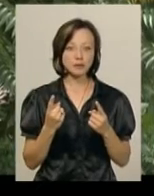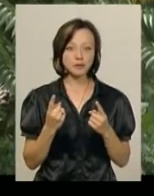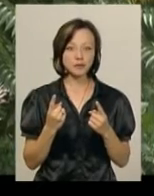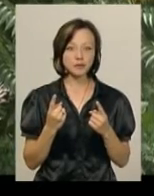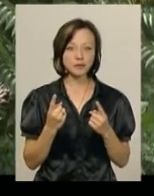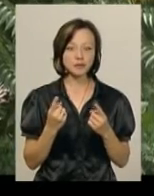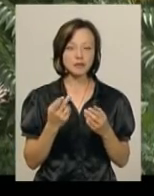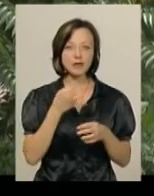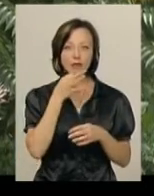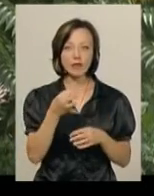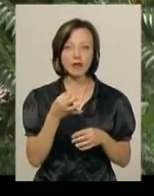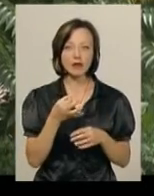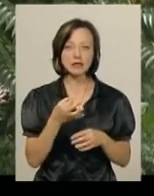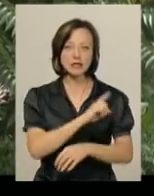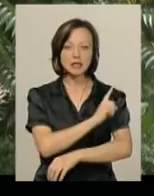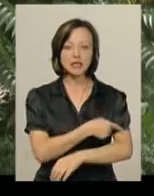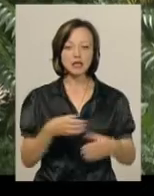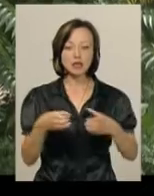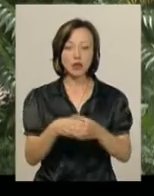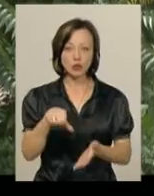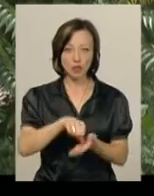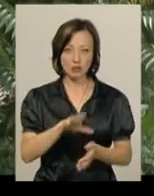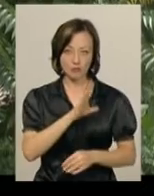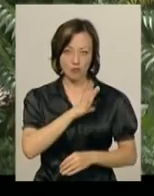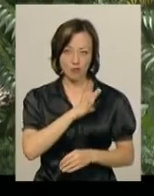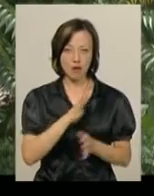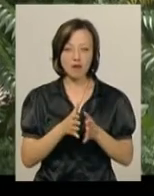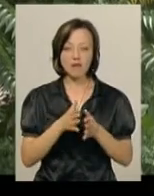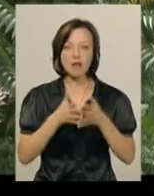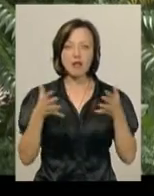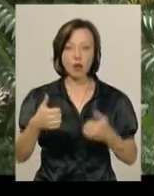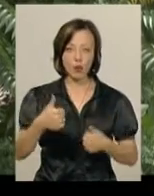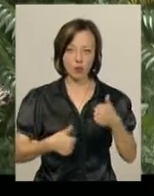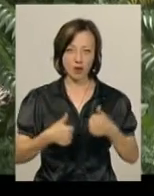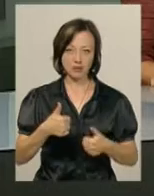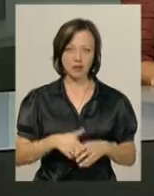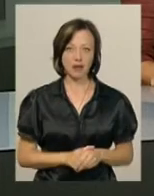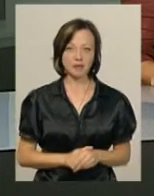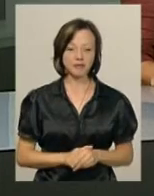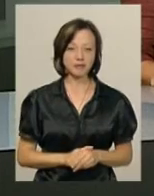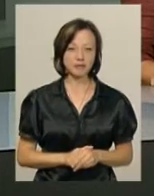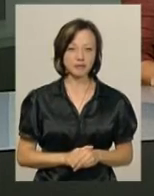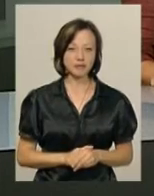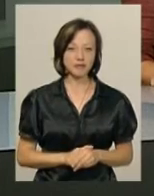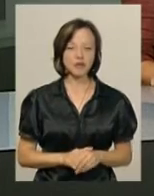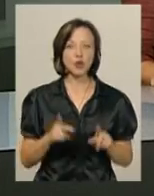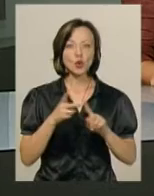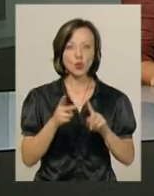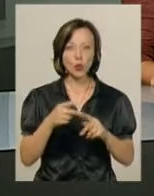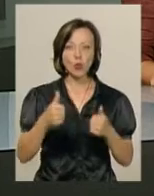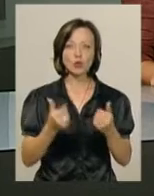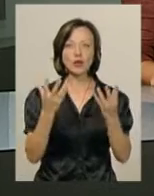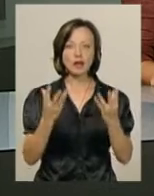сильний склад учасників був, то є велика конкуренція. У другий